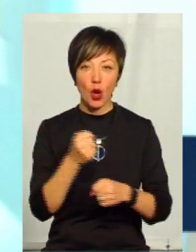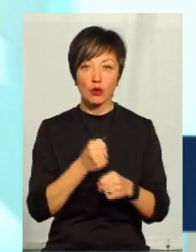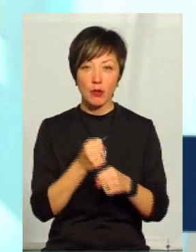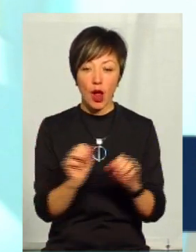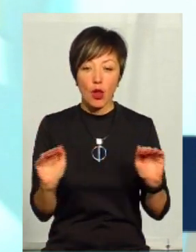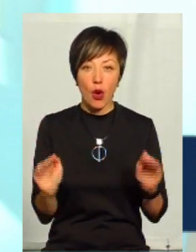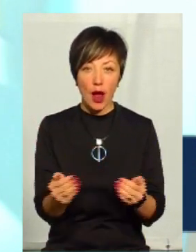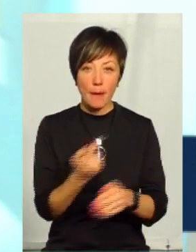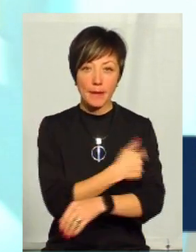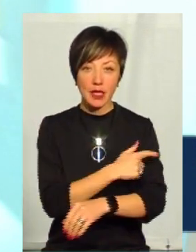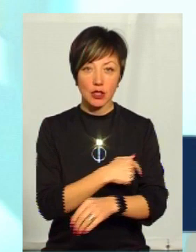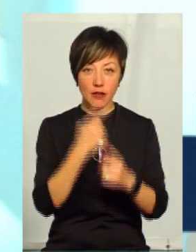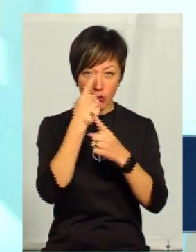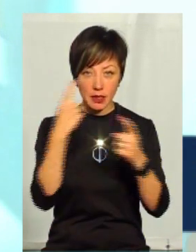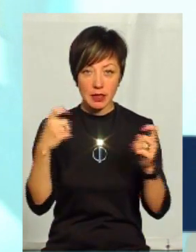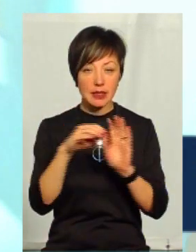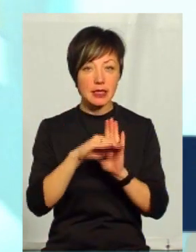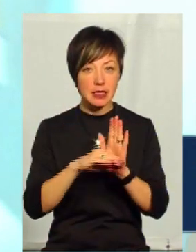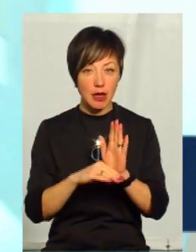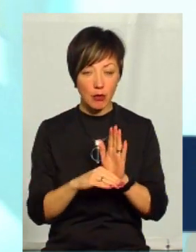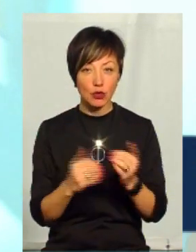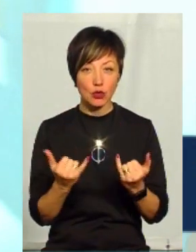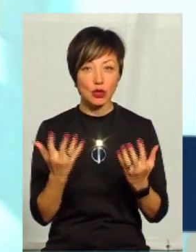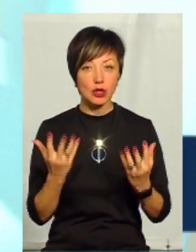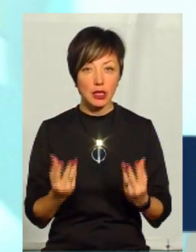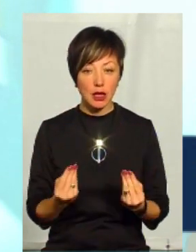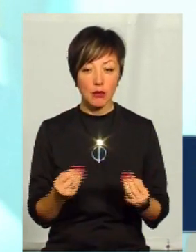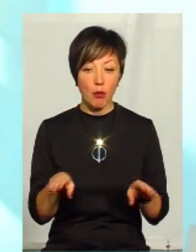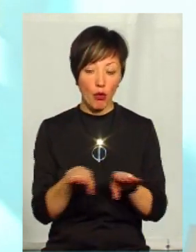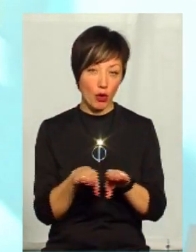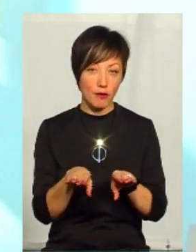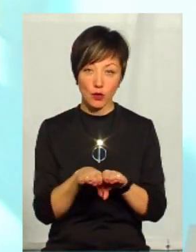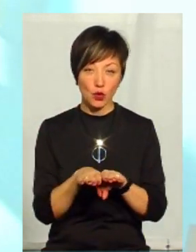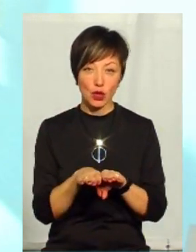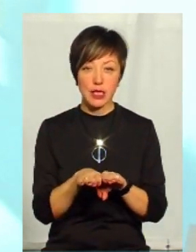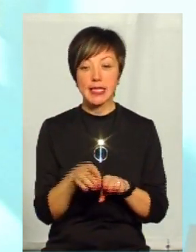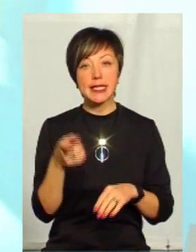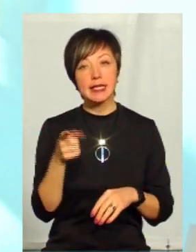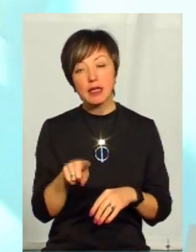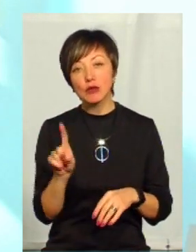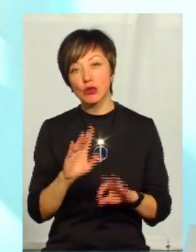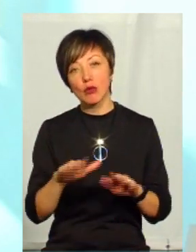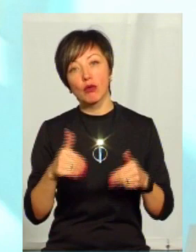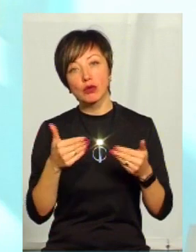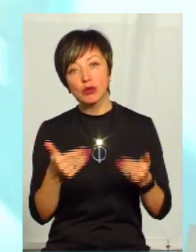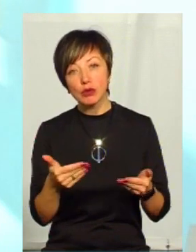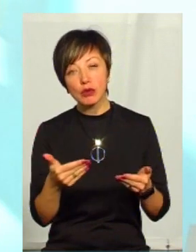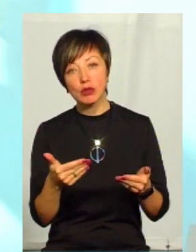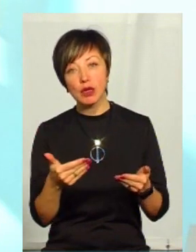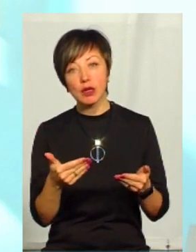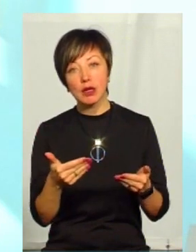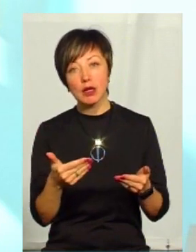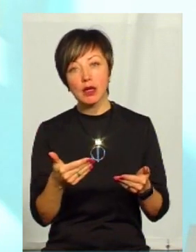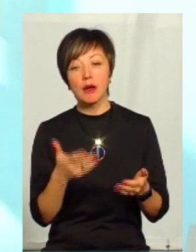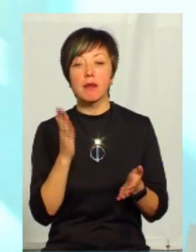локальну медичну інформаційну систему. Вона на сьогоднішній день, порівнюючи з тим, що пропоную, вона має